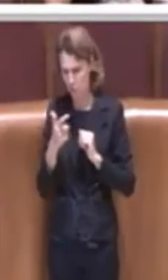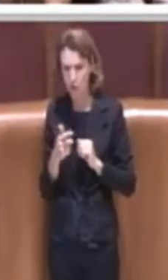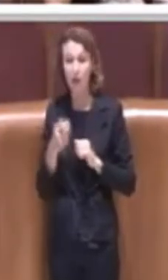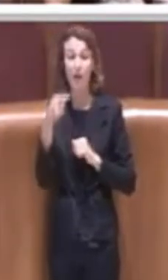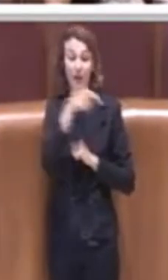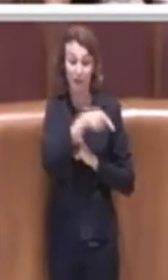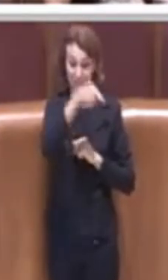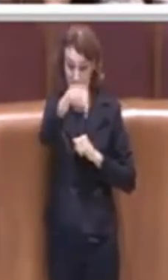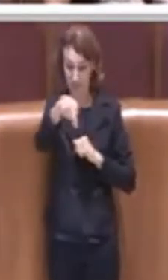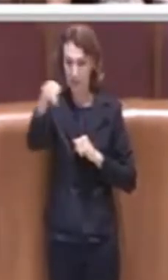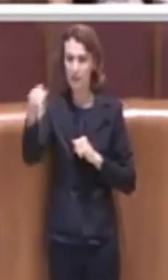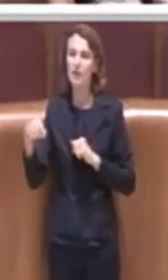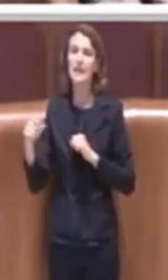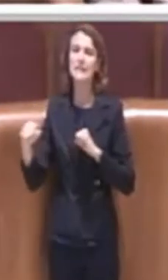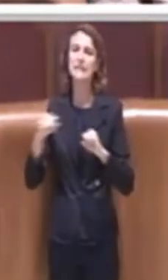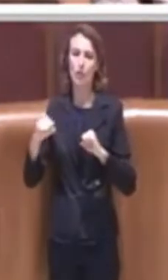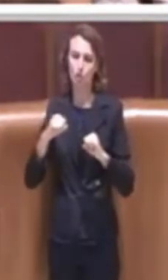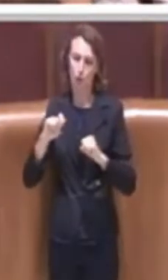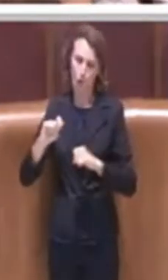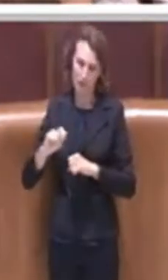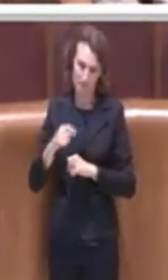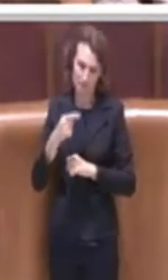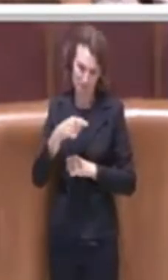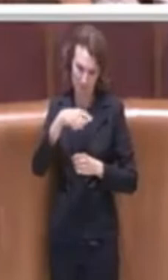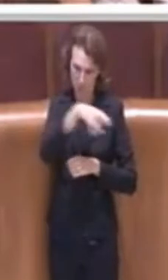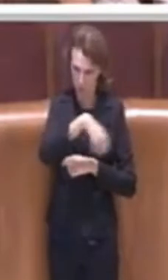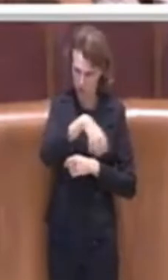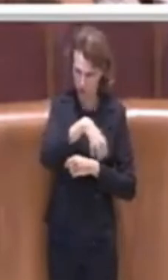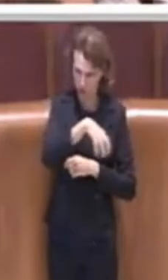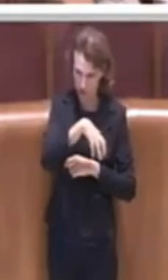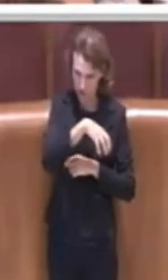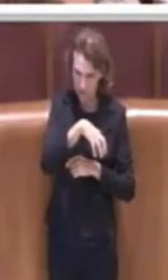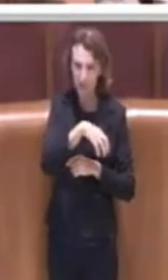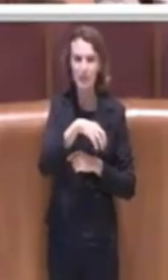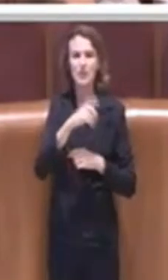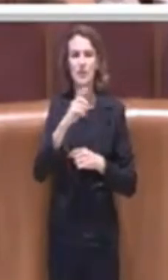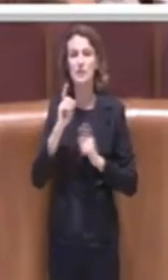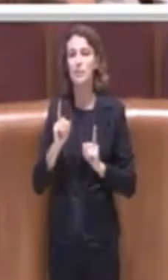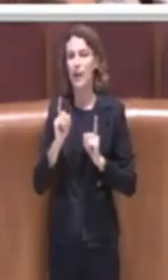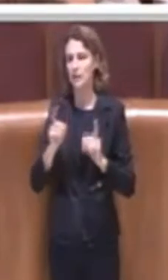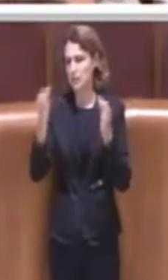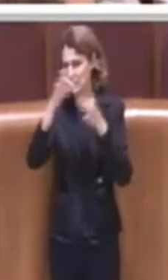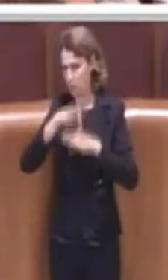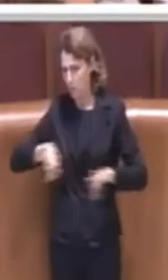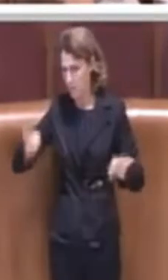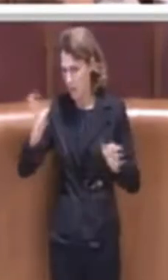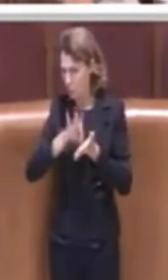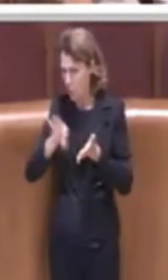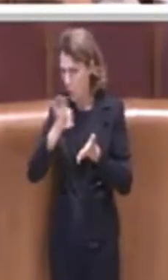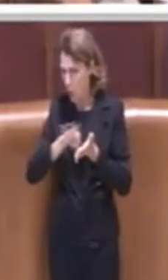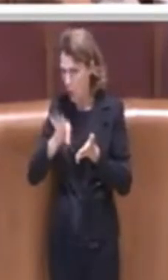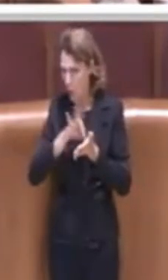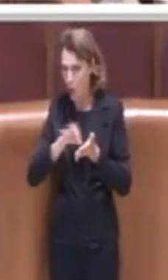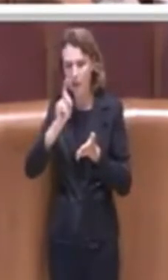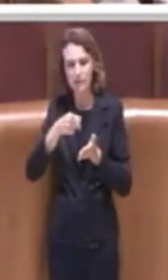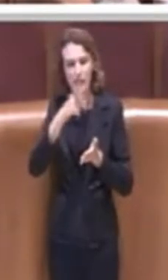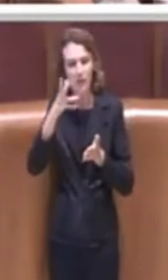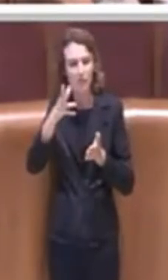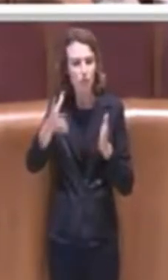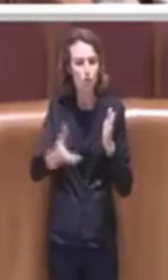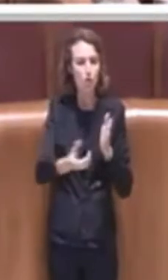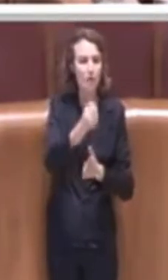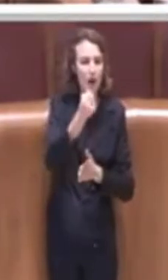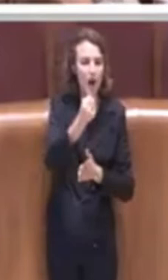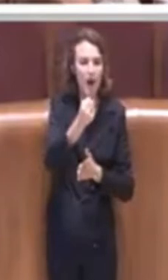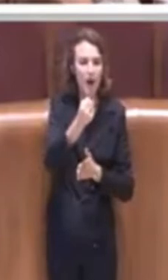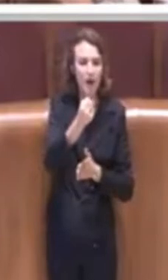dovranno individuare con l'aiuto ovviamente, con la disponibilità delle scuole, quelle che possono